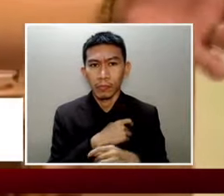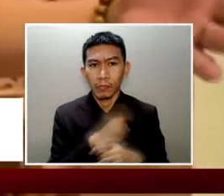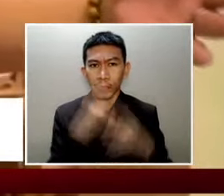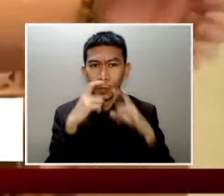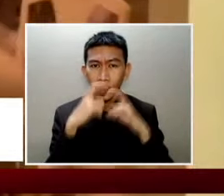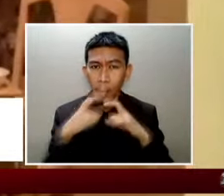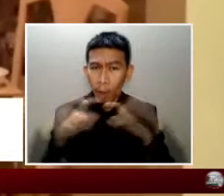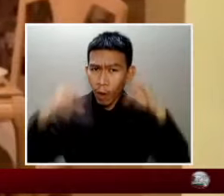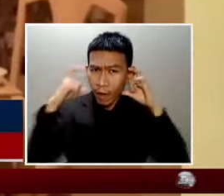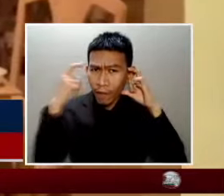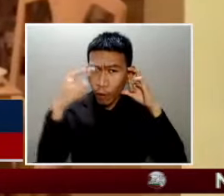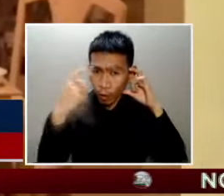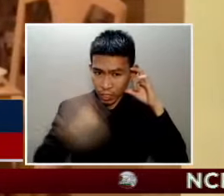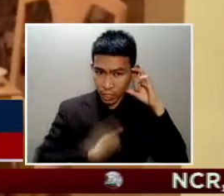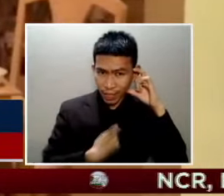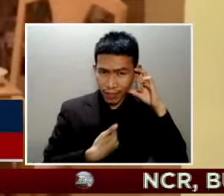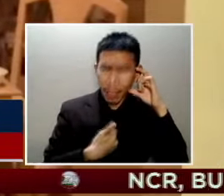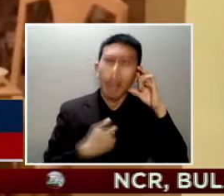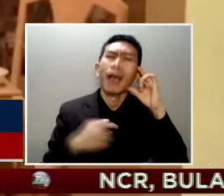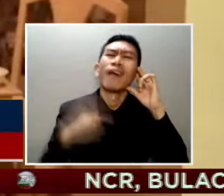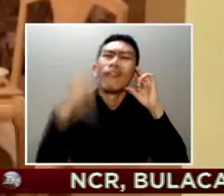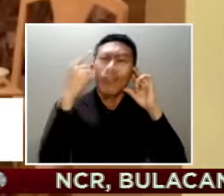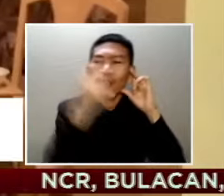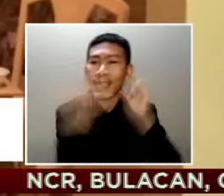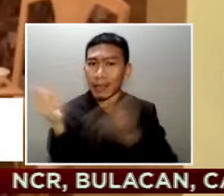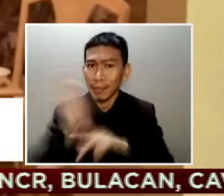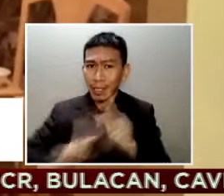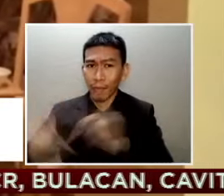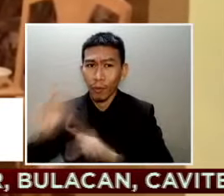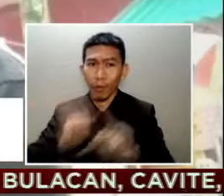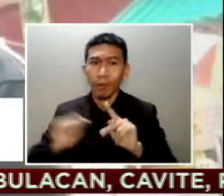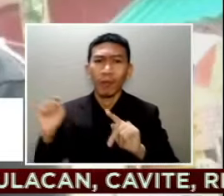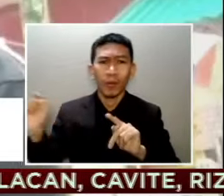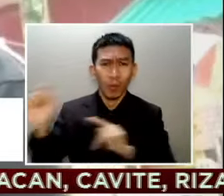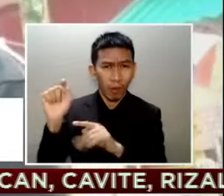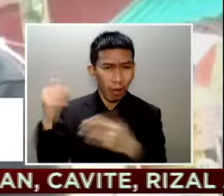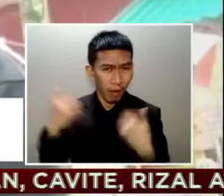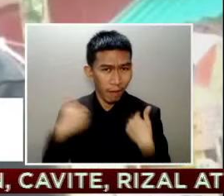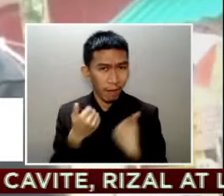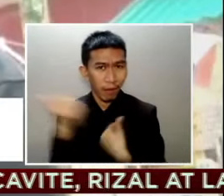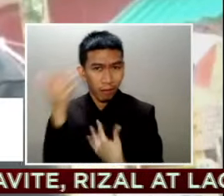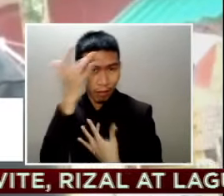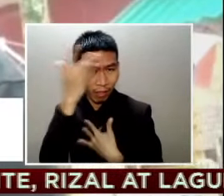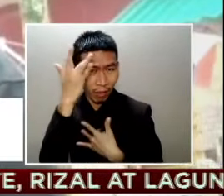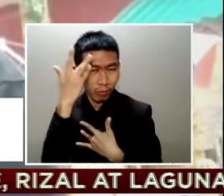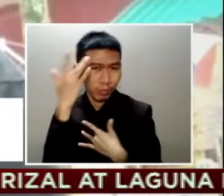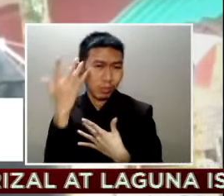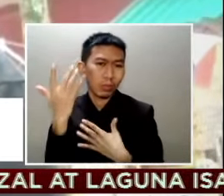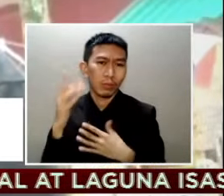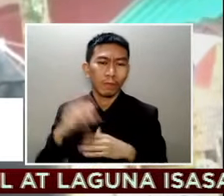actually those people, especially for those people that actually have preconditions. There's a lot of